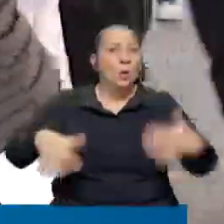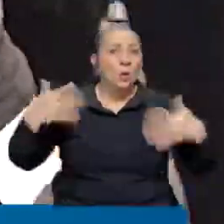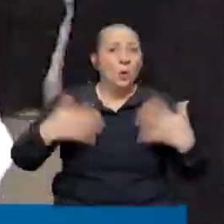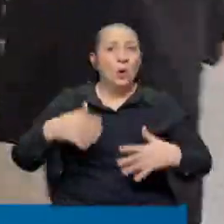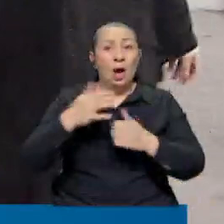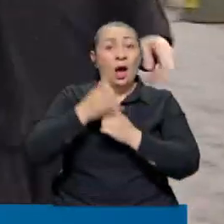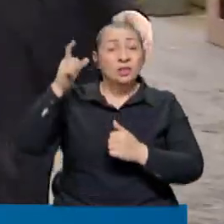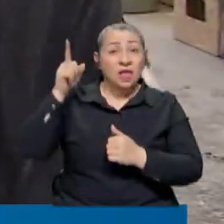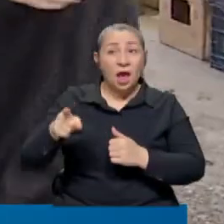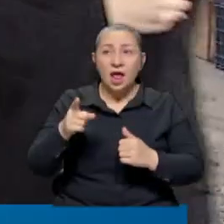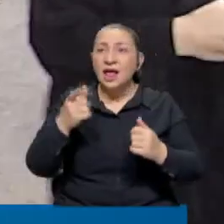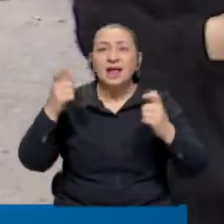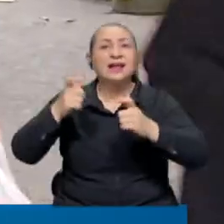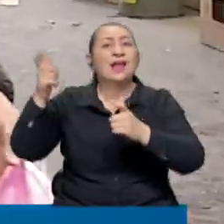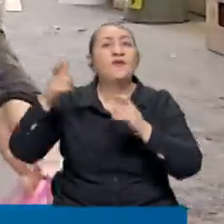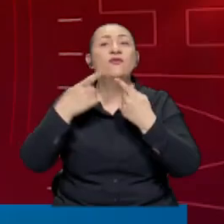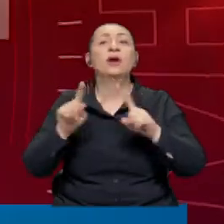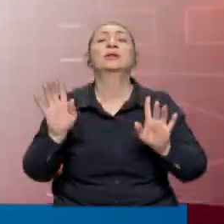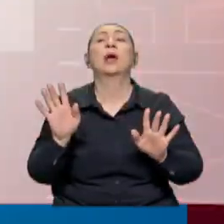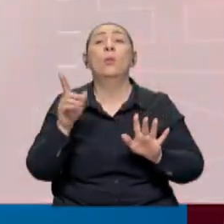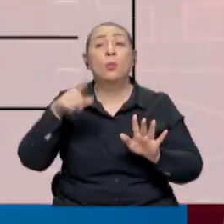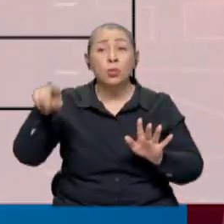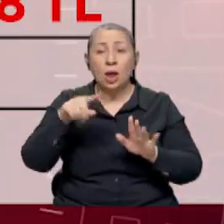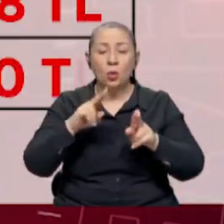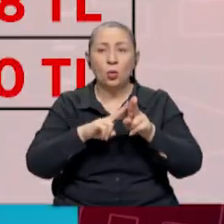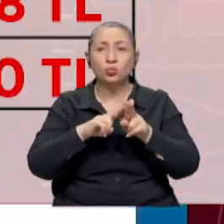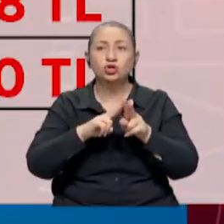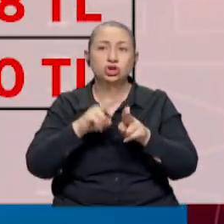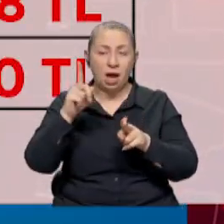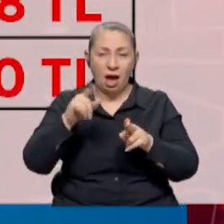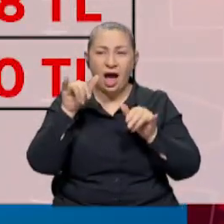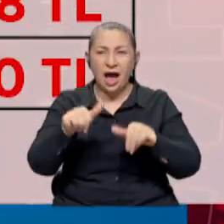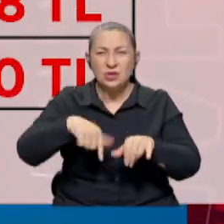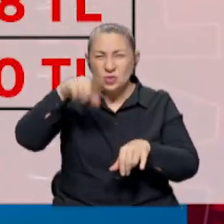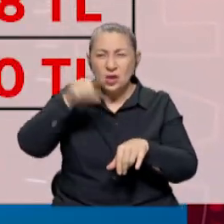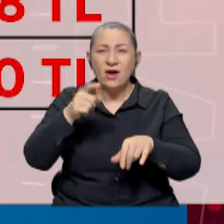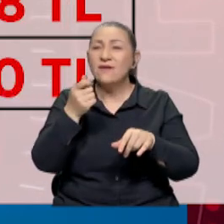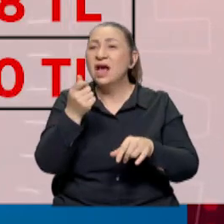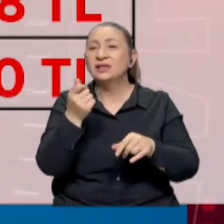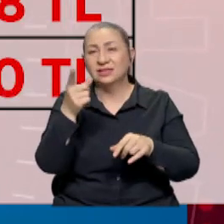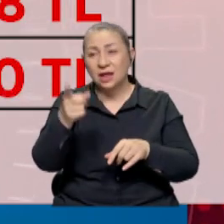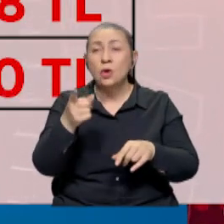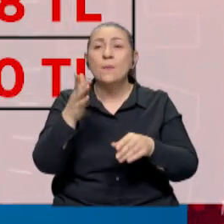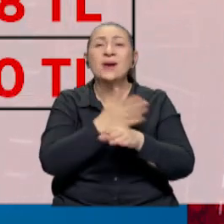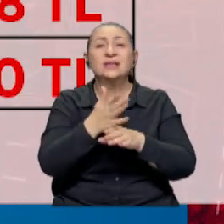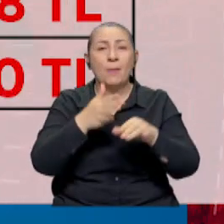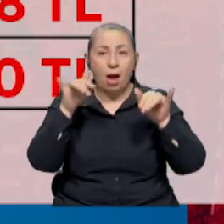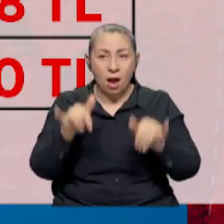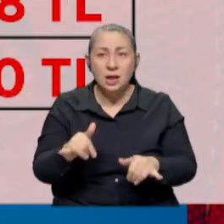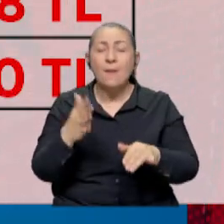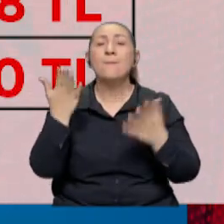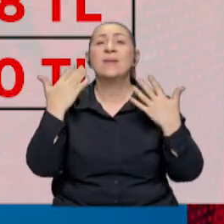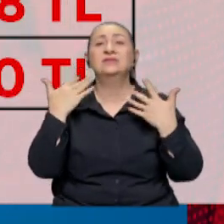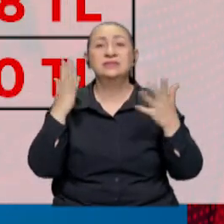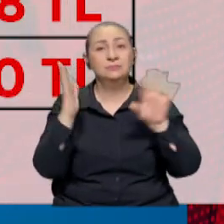Antalya'da yani çıkış yerinde de farklı değil. Bunlar Kumluca'daki aynı güne ait hal fiyatları. Ürün aynı ürün, mevsim